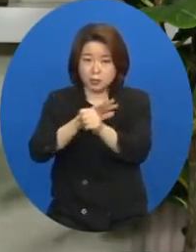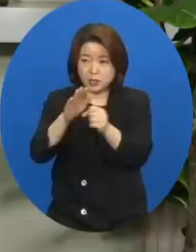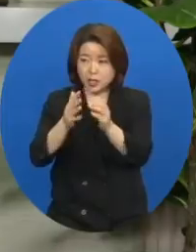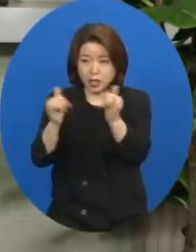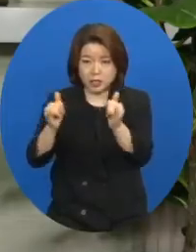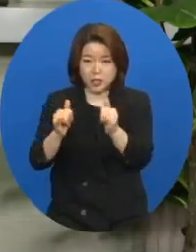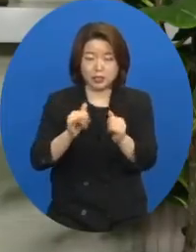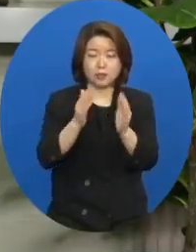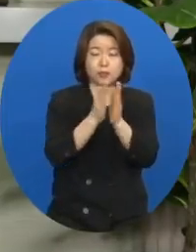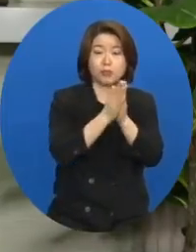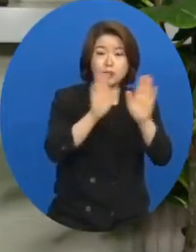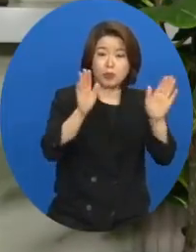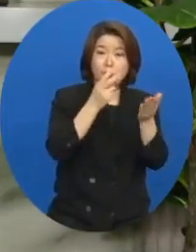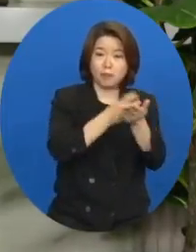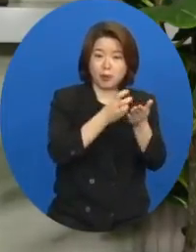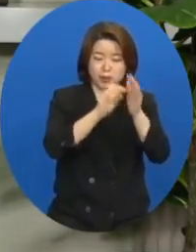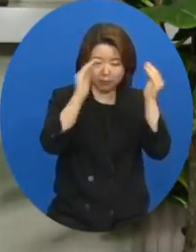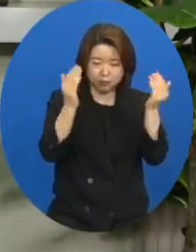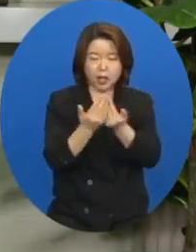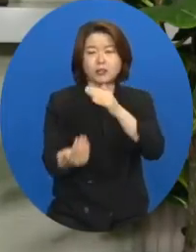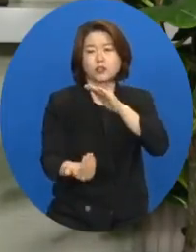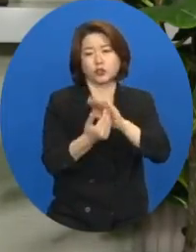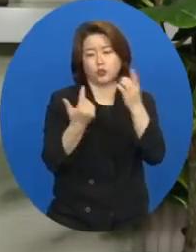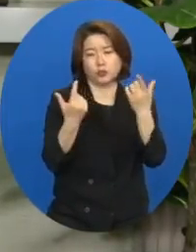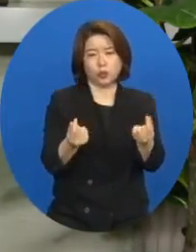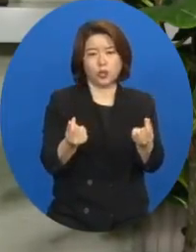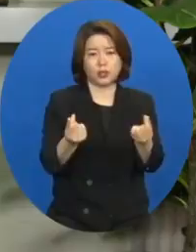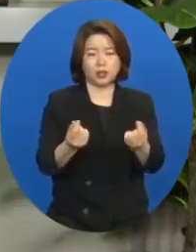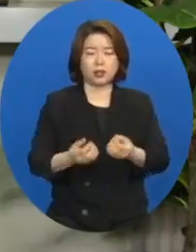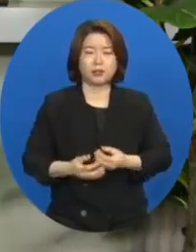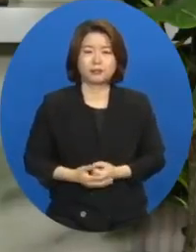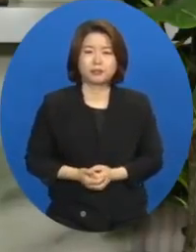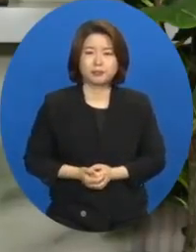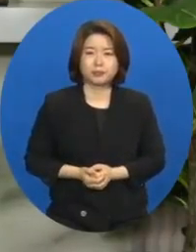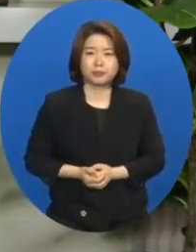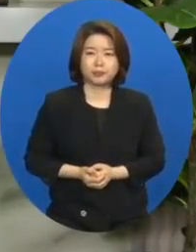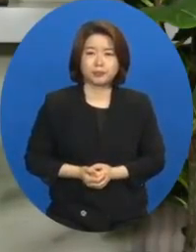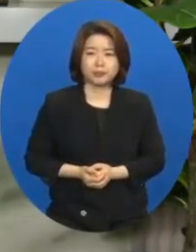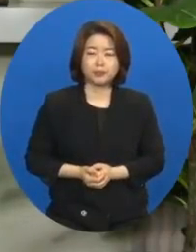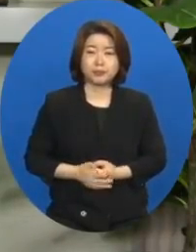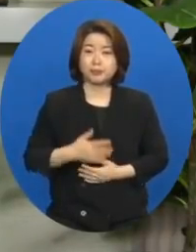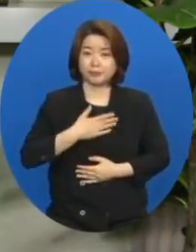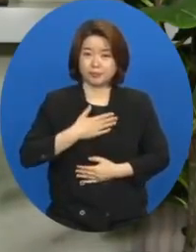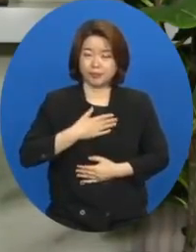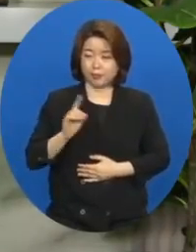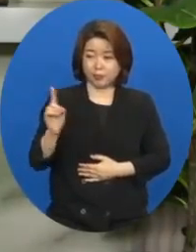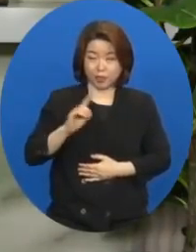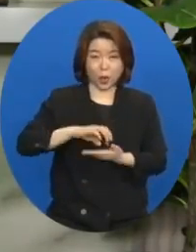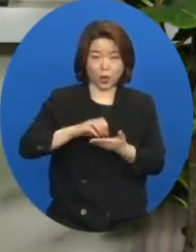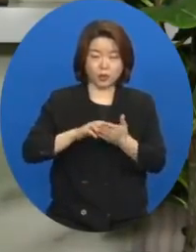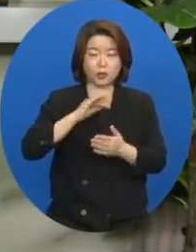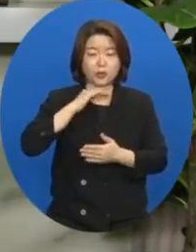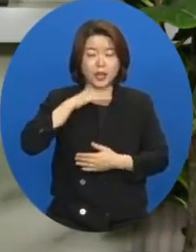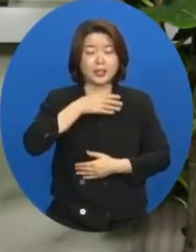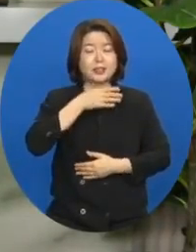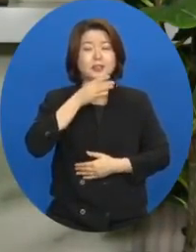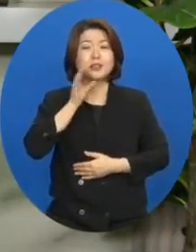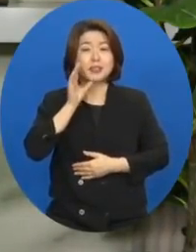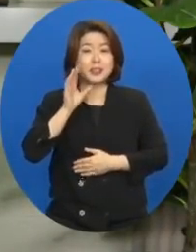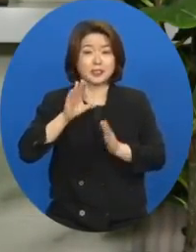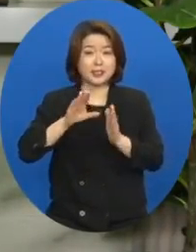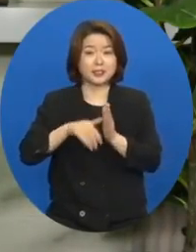율법을 다 이루었느니라. 제가 이제 어느 정도쯤 나이가 들면서